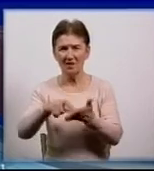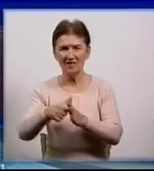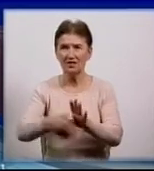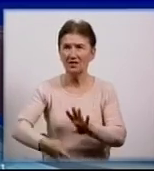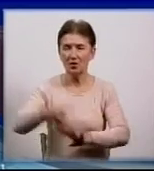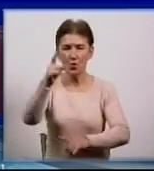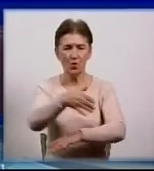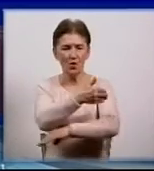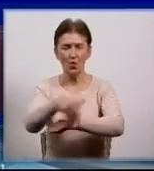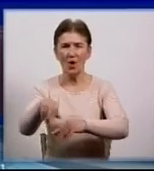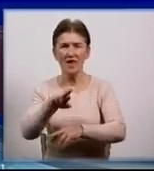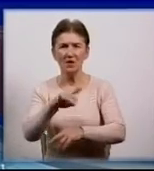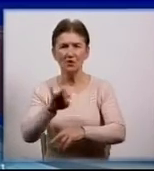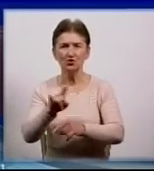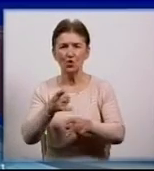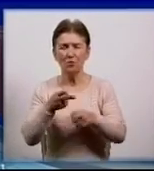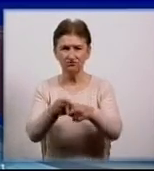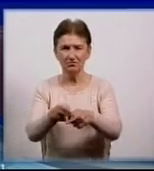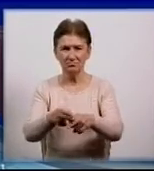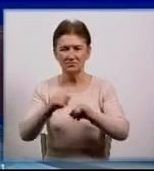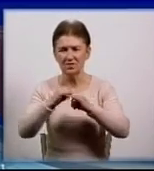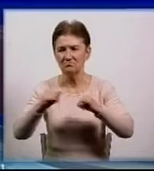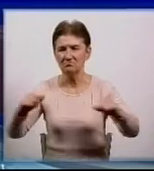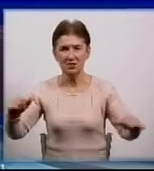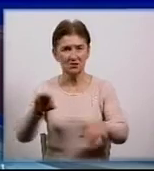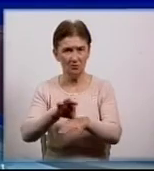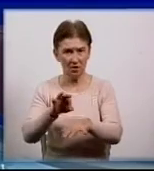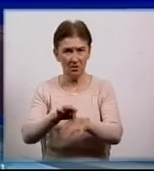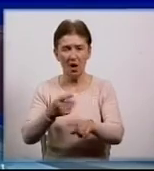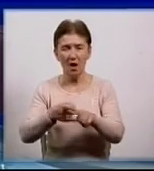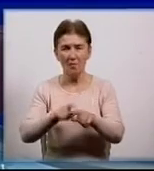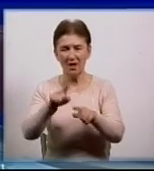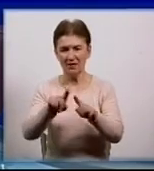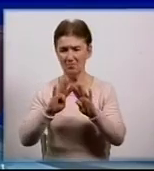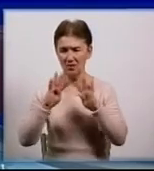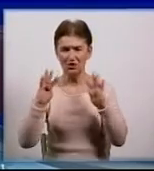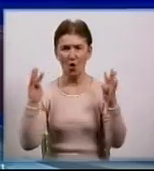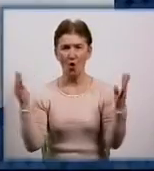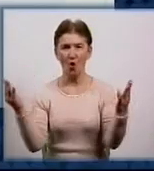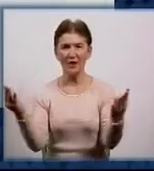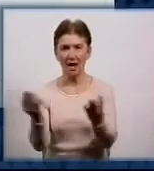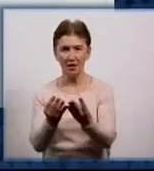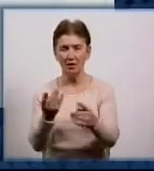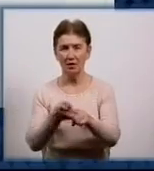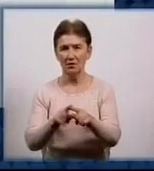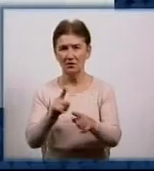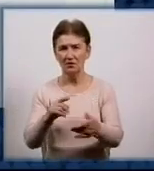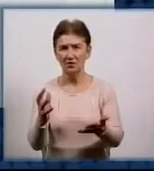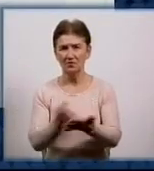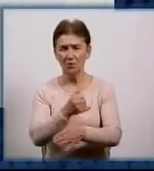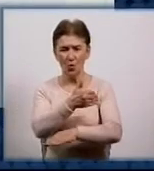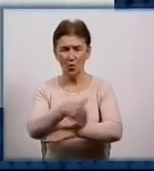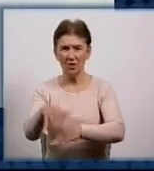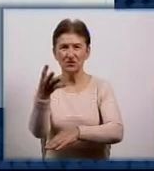Ярмаркова. Щоб запобігти розповсюдженню хвороби, комісія визначила межі загрозливої зони. До неї увійшла чотири вулиці навколо